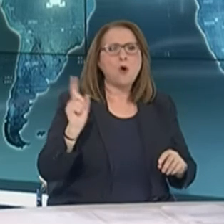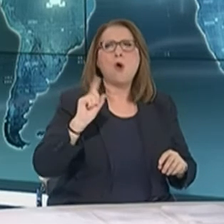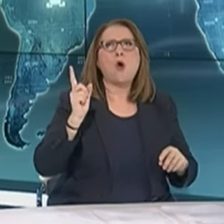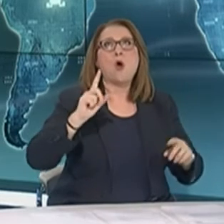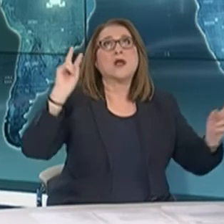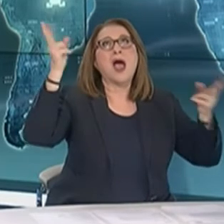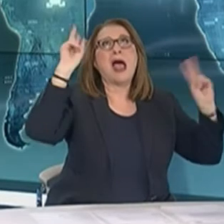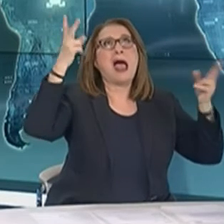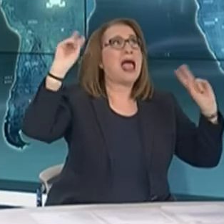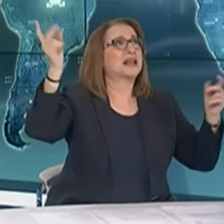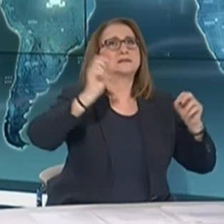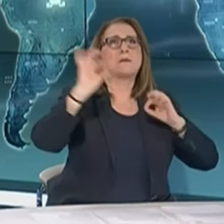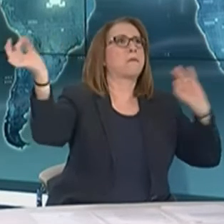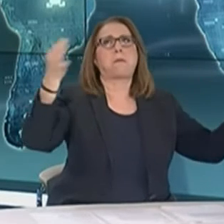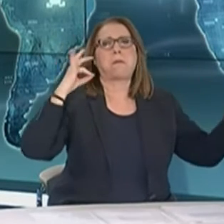χθες.